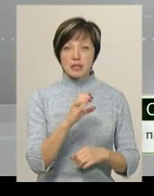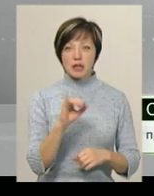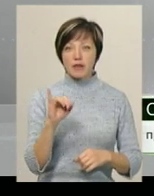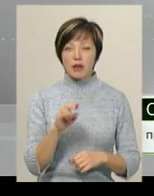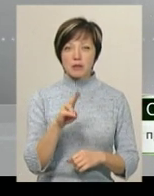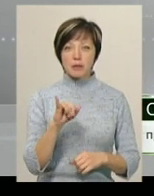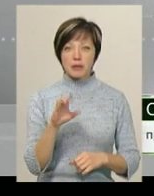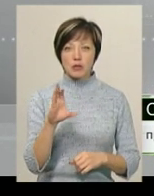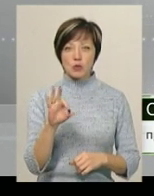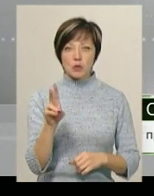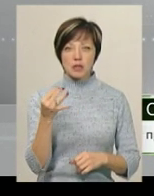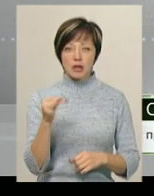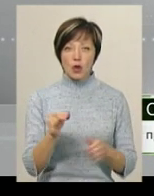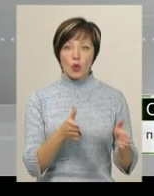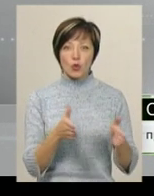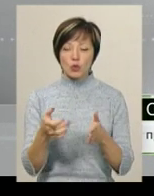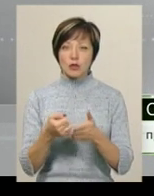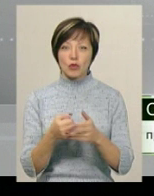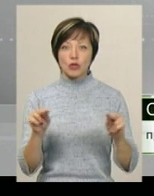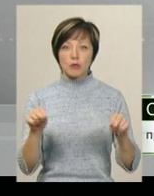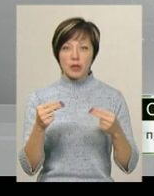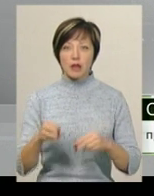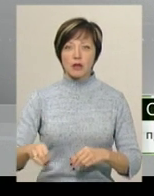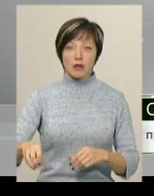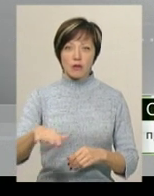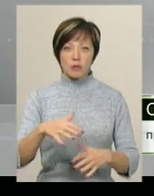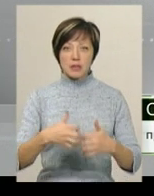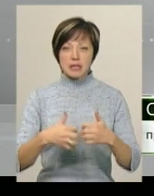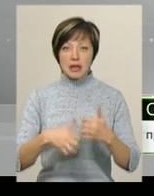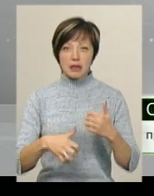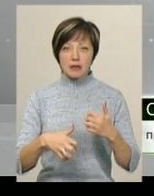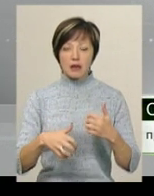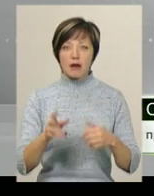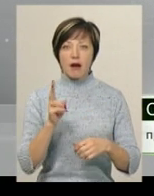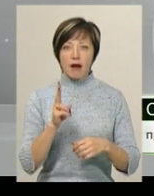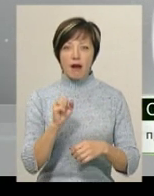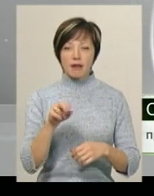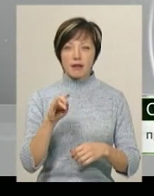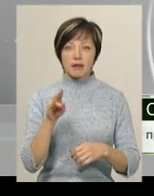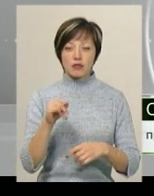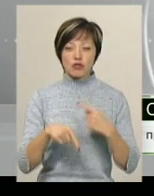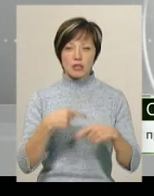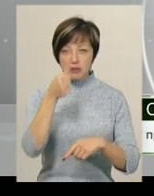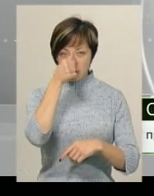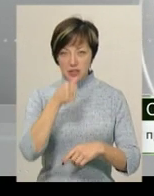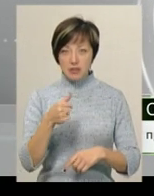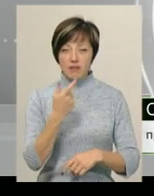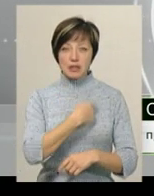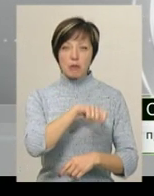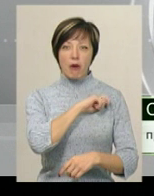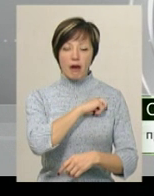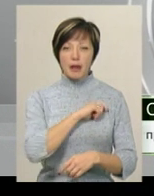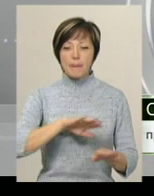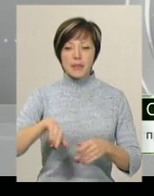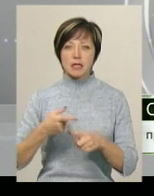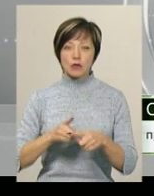Пісоцкого. Це ми готуємося до чемпіонату Європи перед кадетів, який відбудеться через місяць в Іспанії. Після